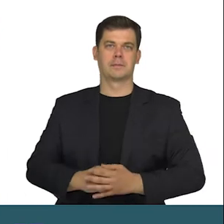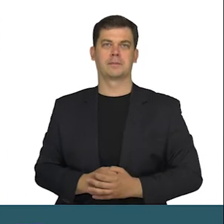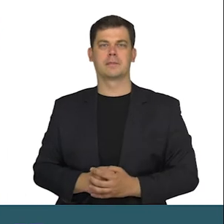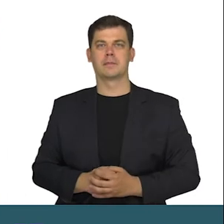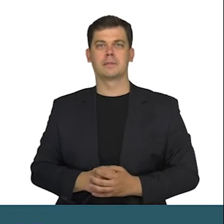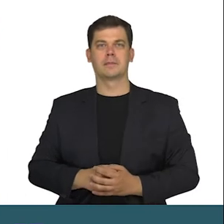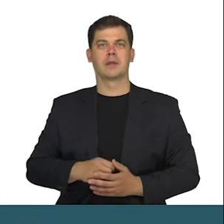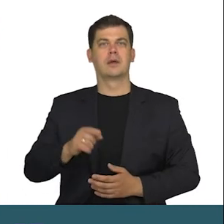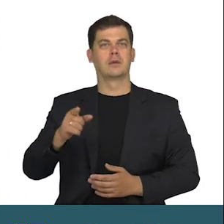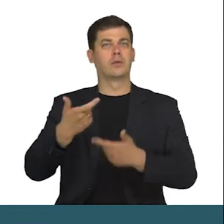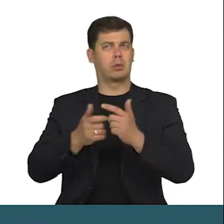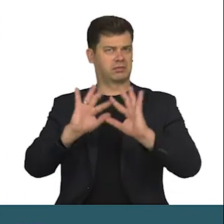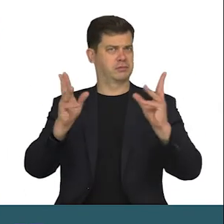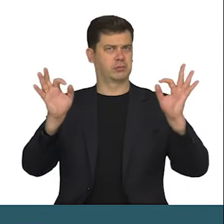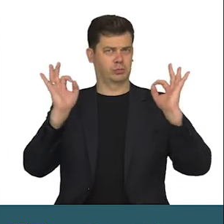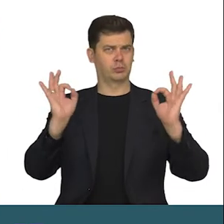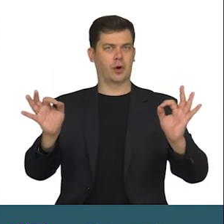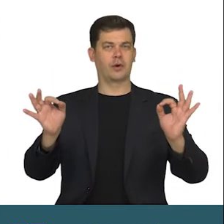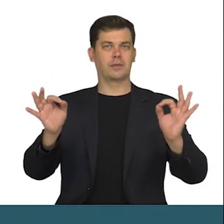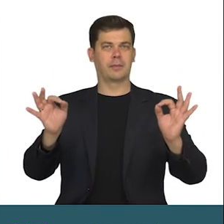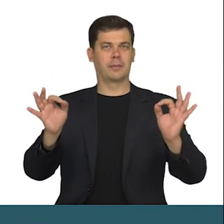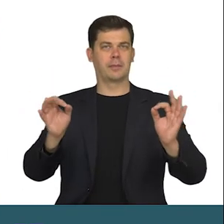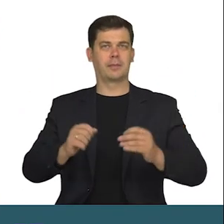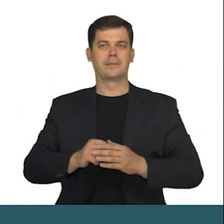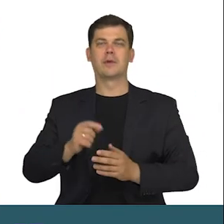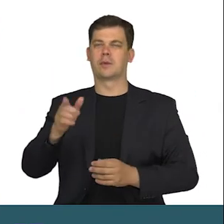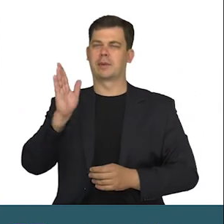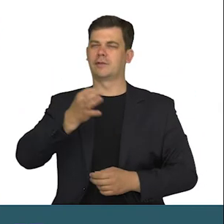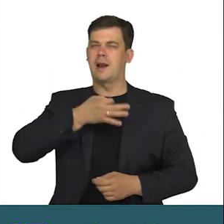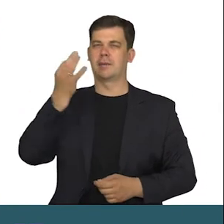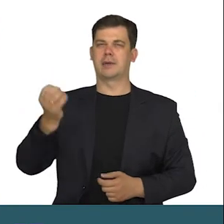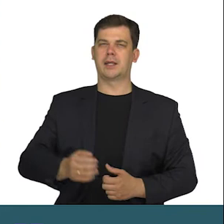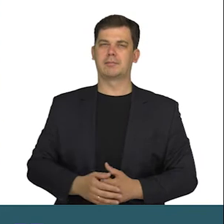Spukuję. Jest dobrze. Będzie lepiej.